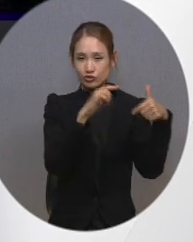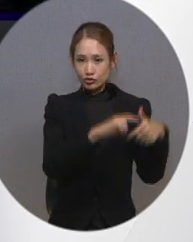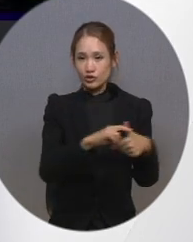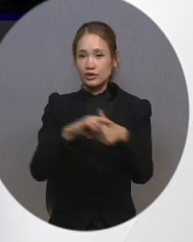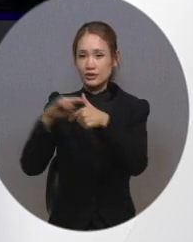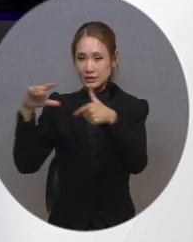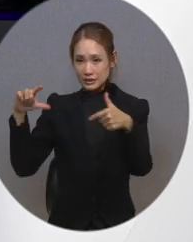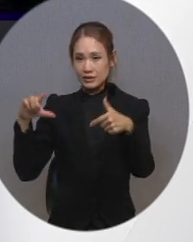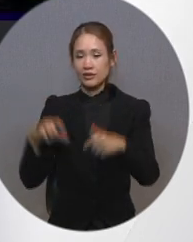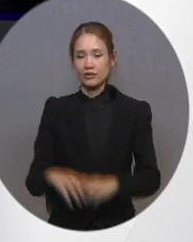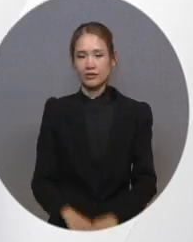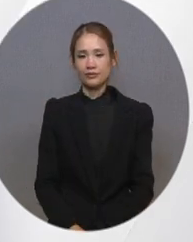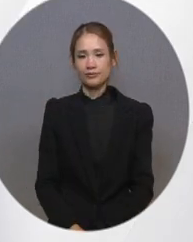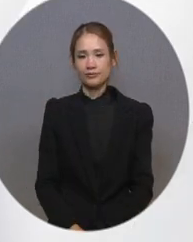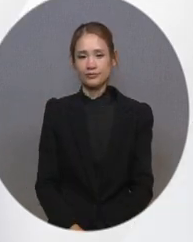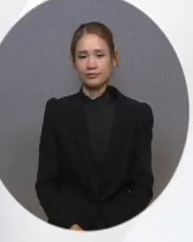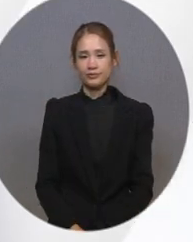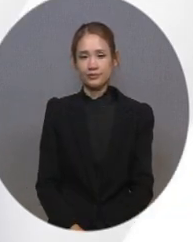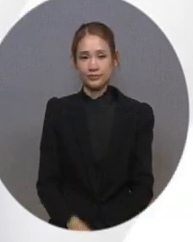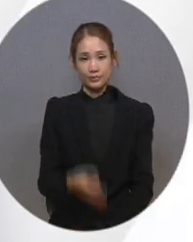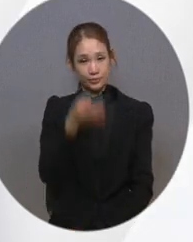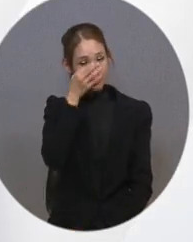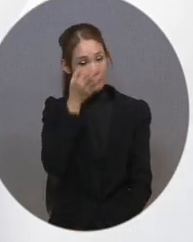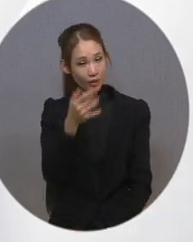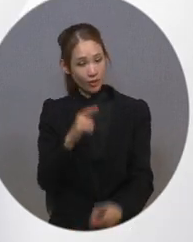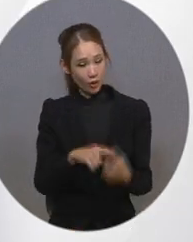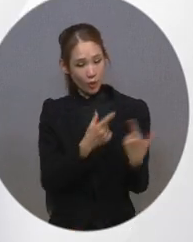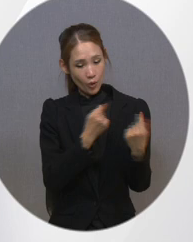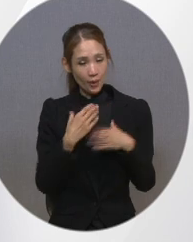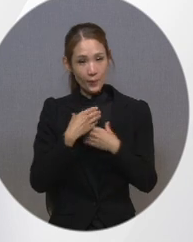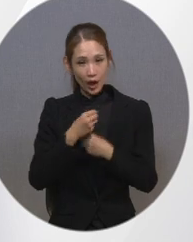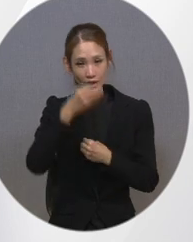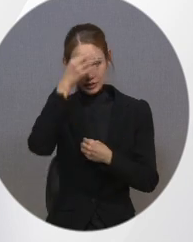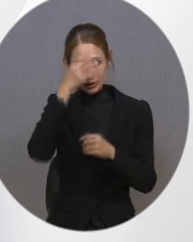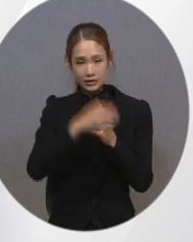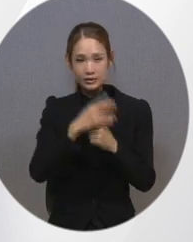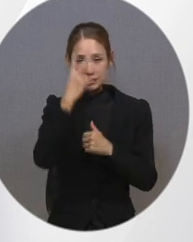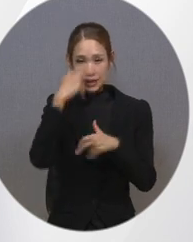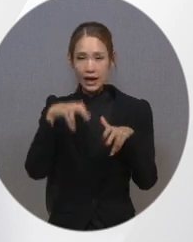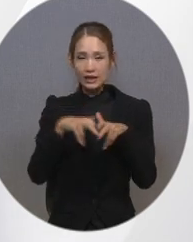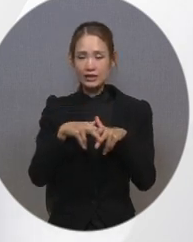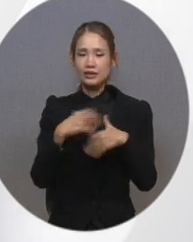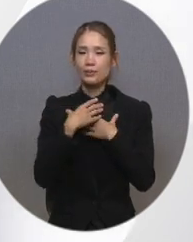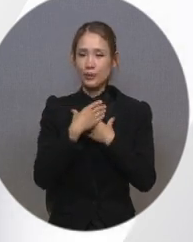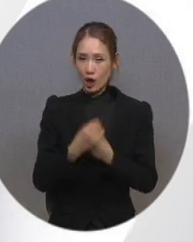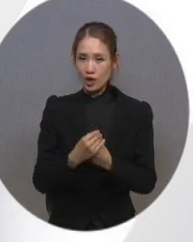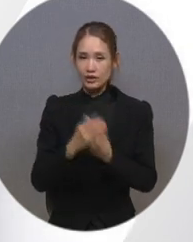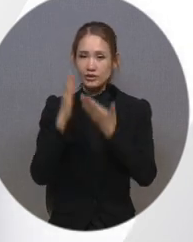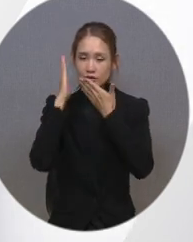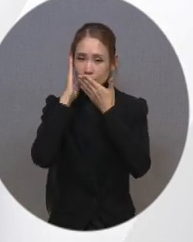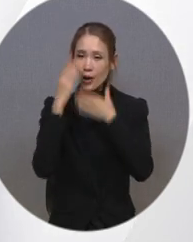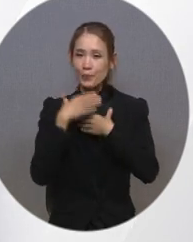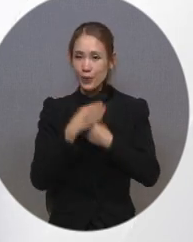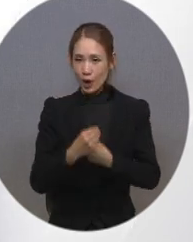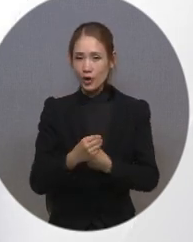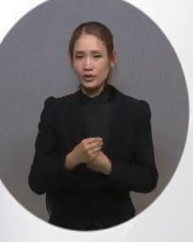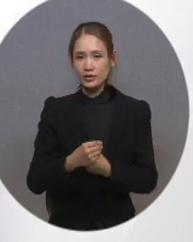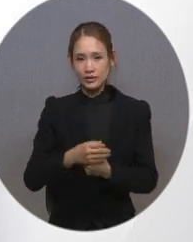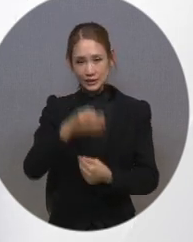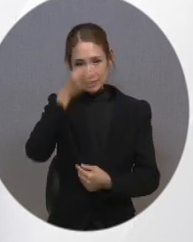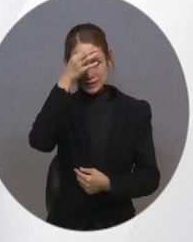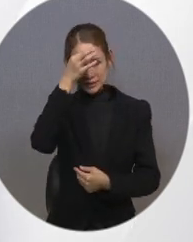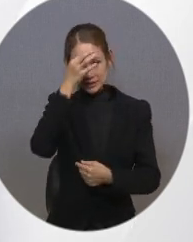있습니다. 앞서 살펴보았던 공통 편의 기능과 시각장애인 편의 기능, 청각장애인 편의 기능을